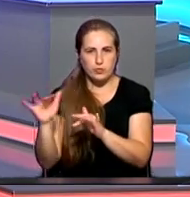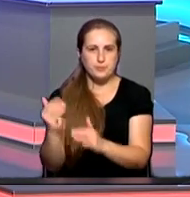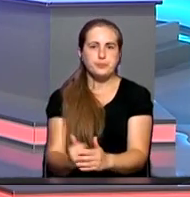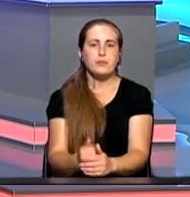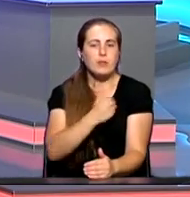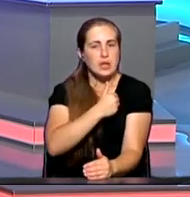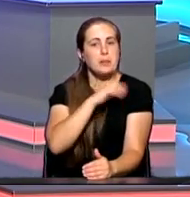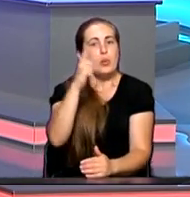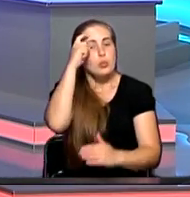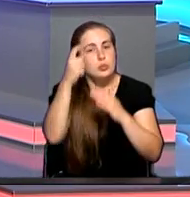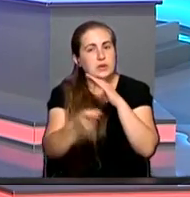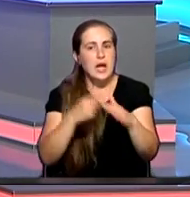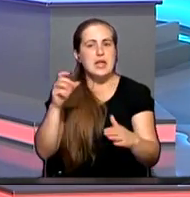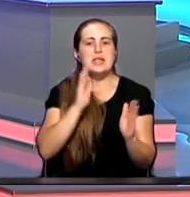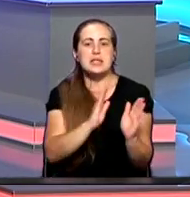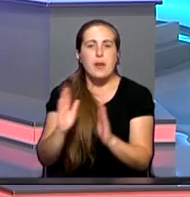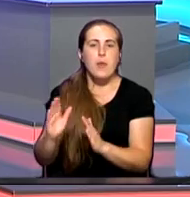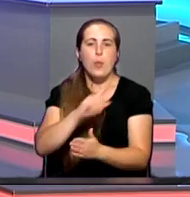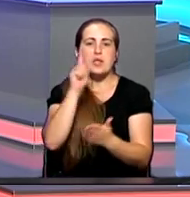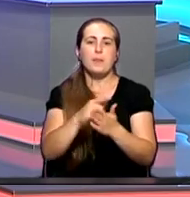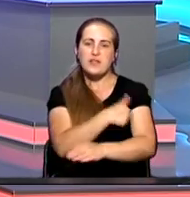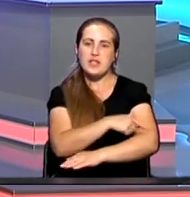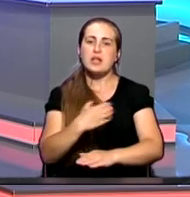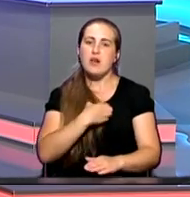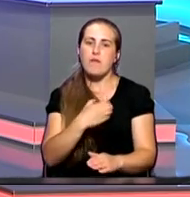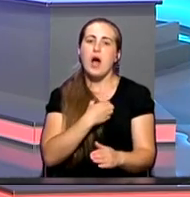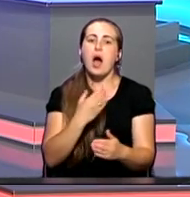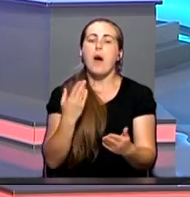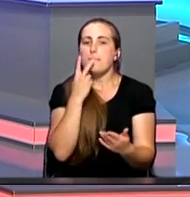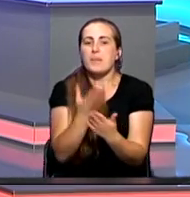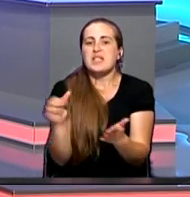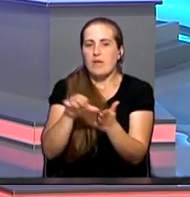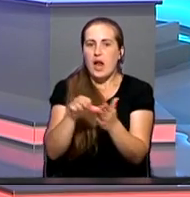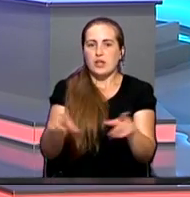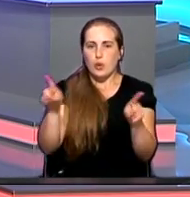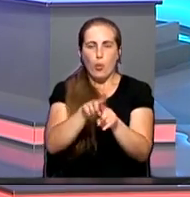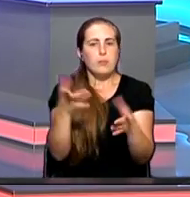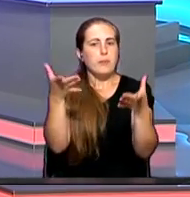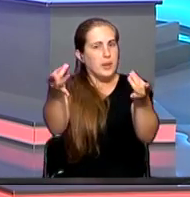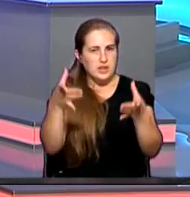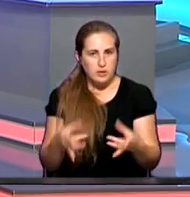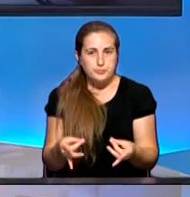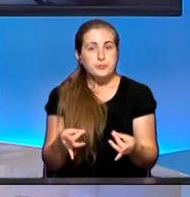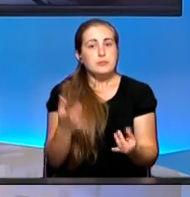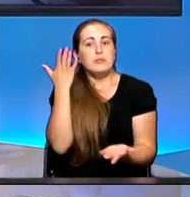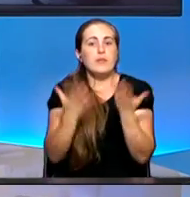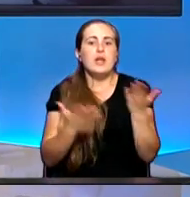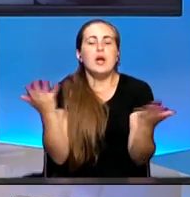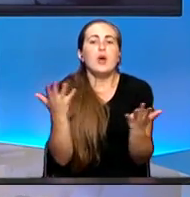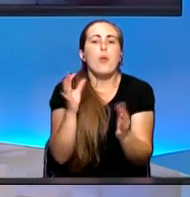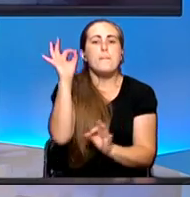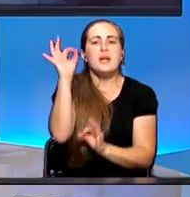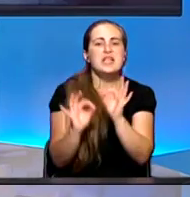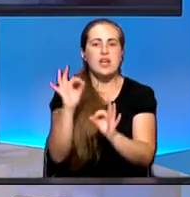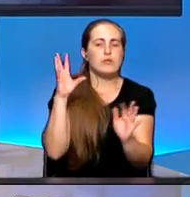узнать, вот система обязательного медицинского страхования представляет ли из себя какой-то пакет или вот какой процент